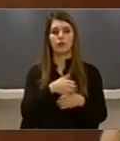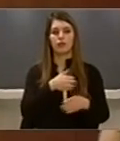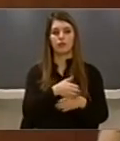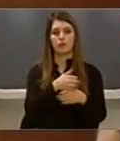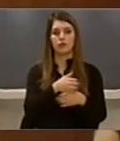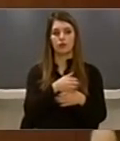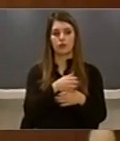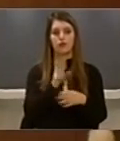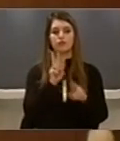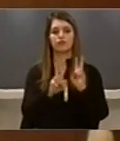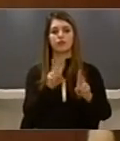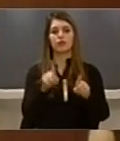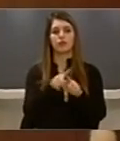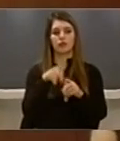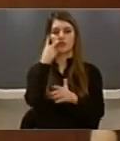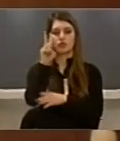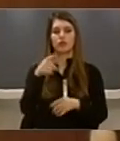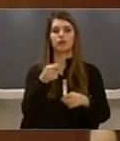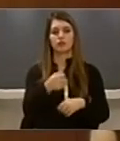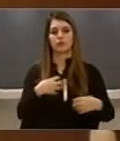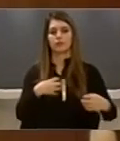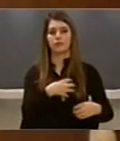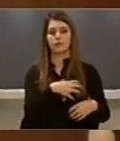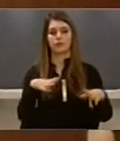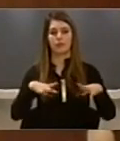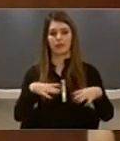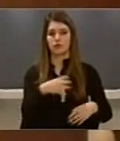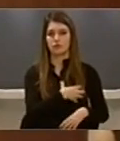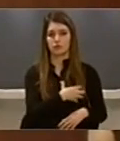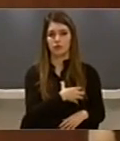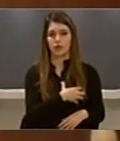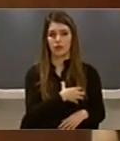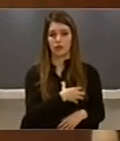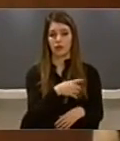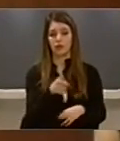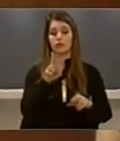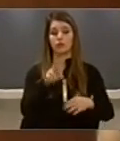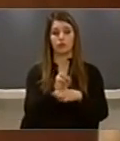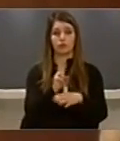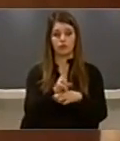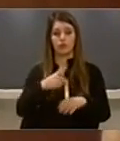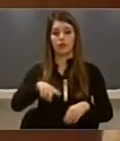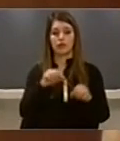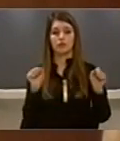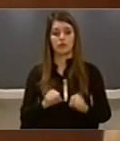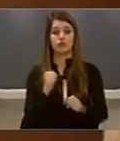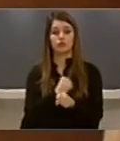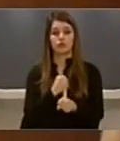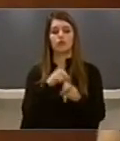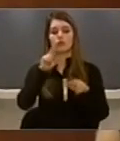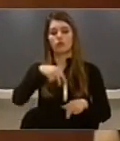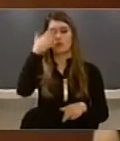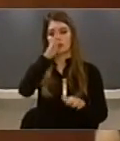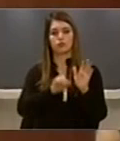Invalidor në përëndim Mendoj se nëse ne Do t'i qasëm e këti problemi Me sërizitetin e duhur Mund të kemi